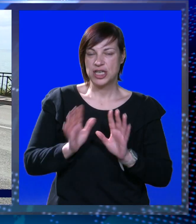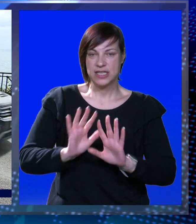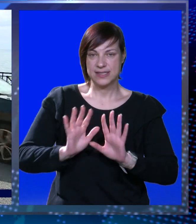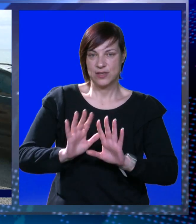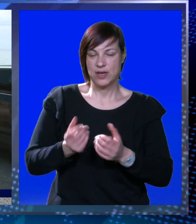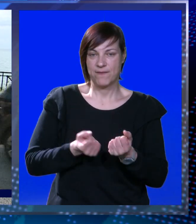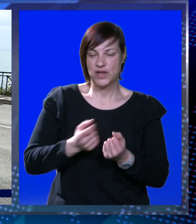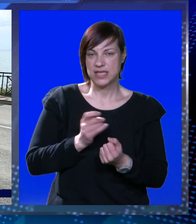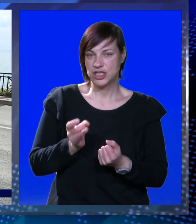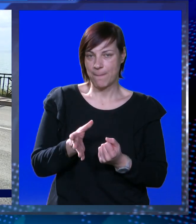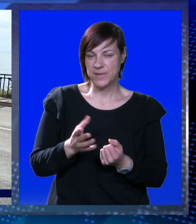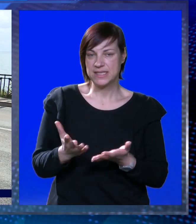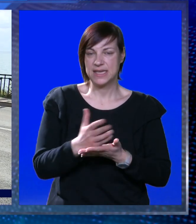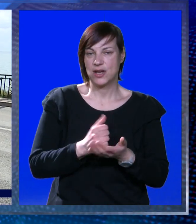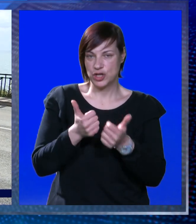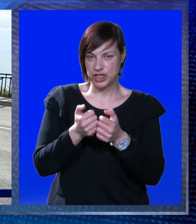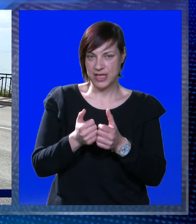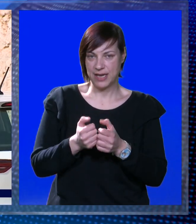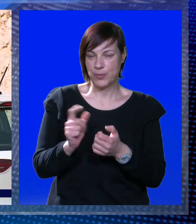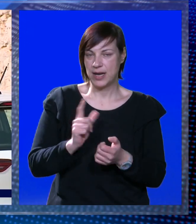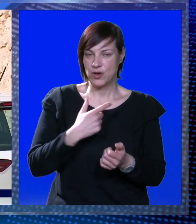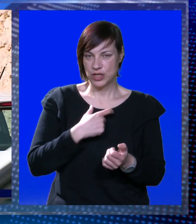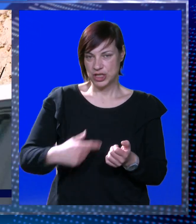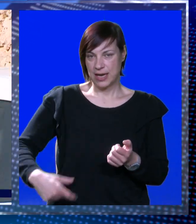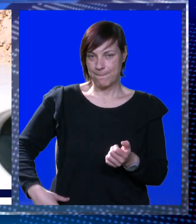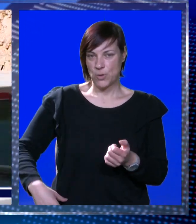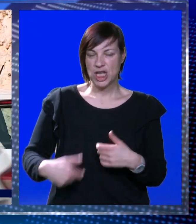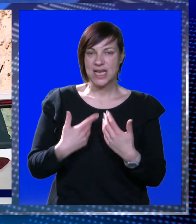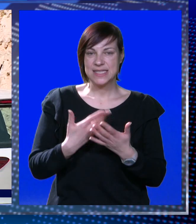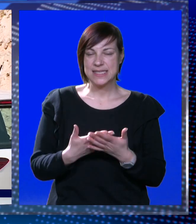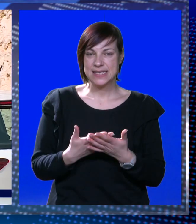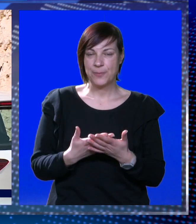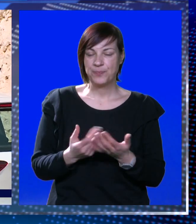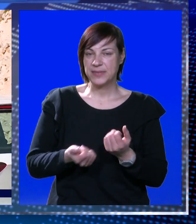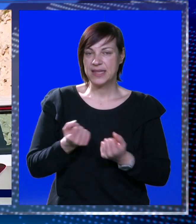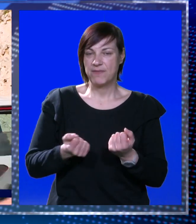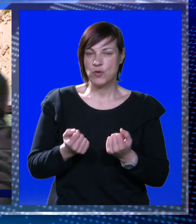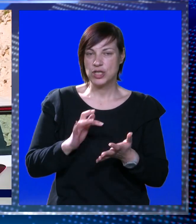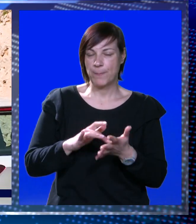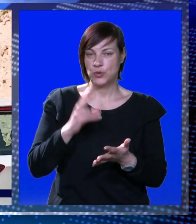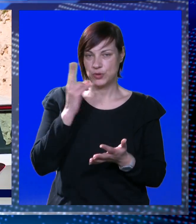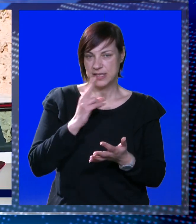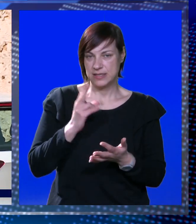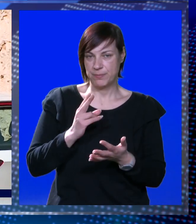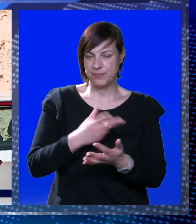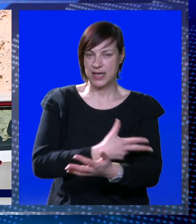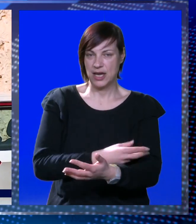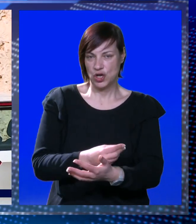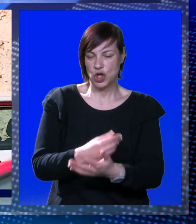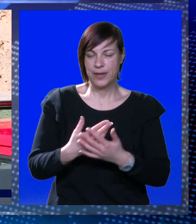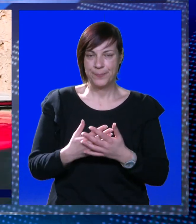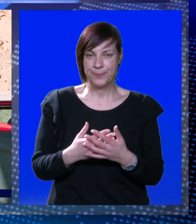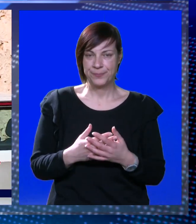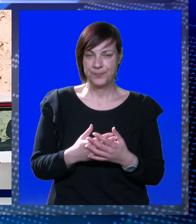razlozi za ustavljanja vozača brzina, korištenje mobitela, nekorištenje sigurnosnog pojasa, te vožnja pod utjecajem opojnih